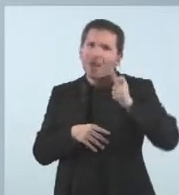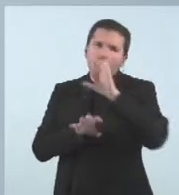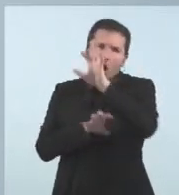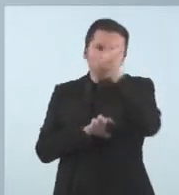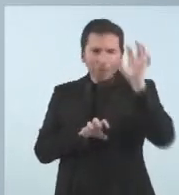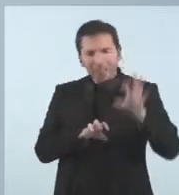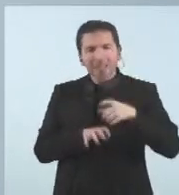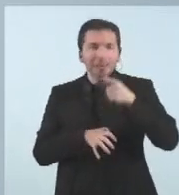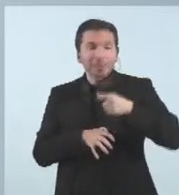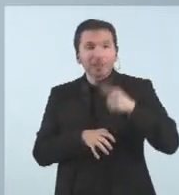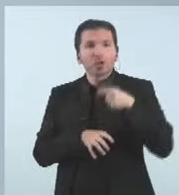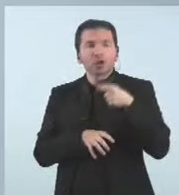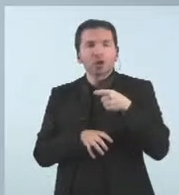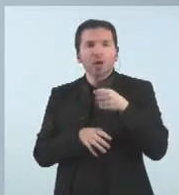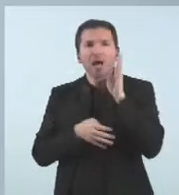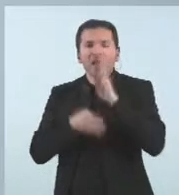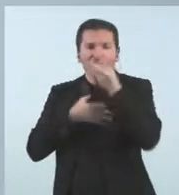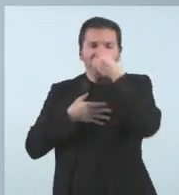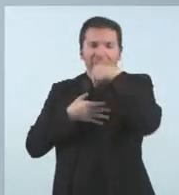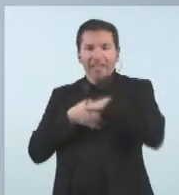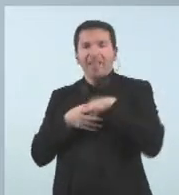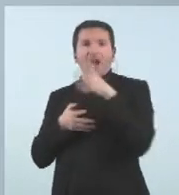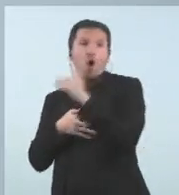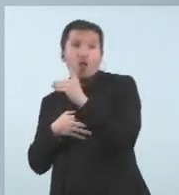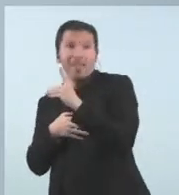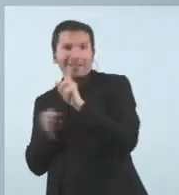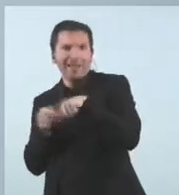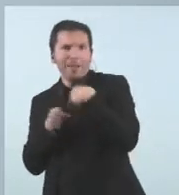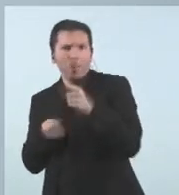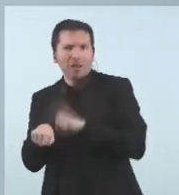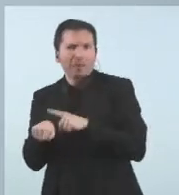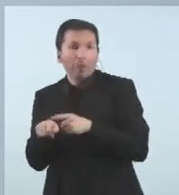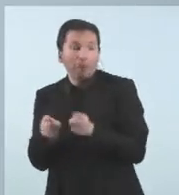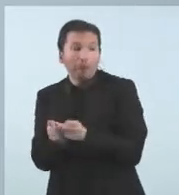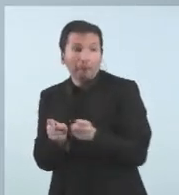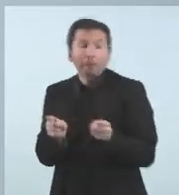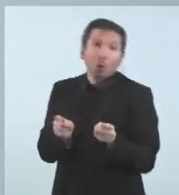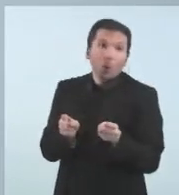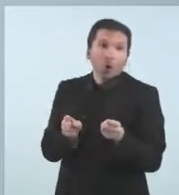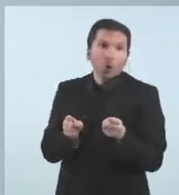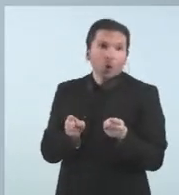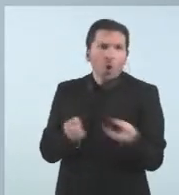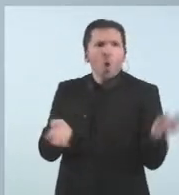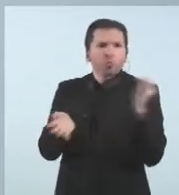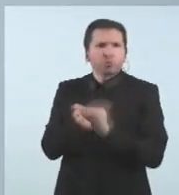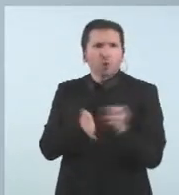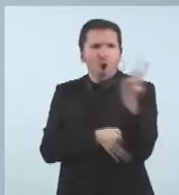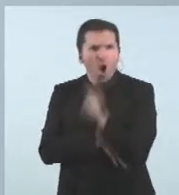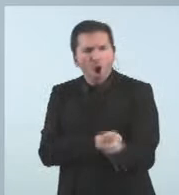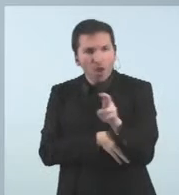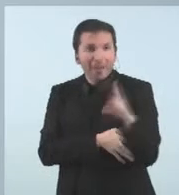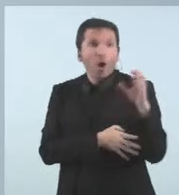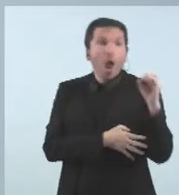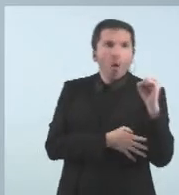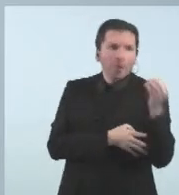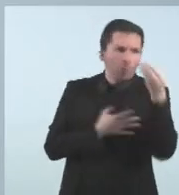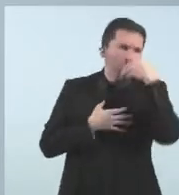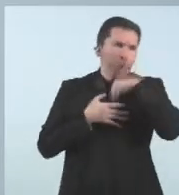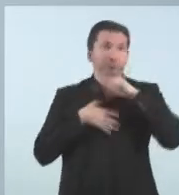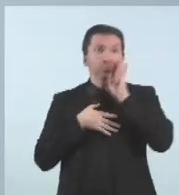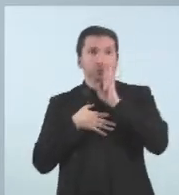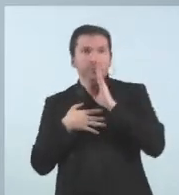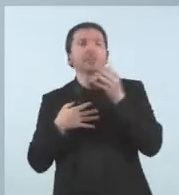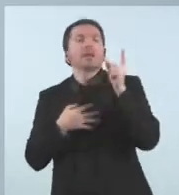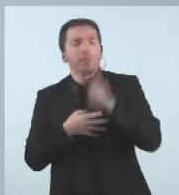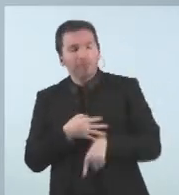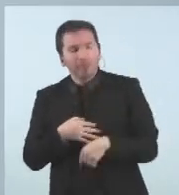infectades amb Delta agafen ràpidament l'Omicron al cap de poc temps. Per tant, parlarem només del percentatge d'infecció del que ha sigut durant l